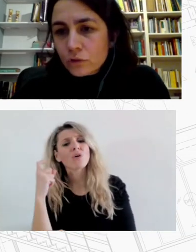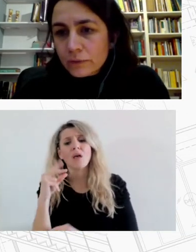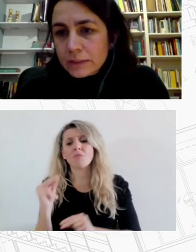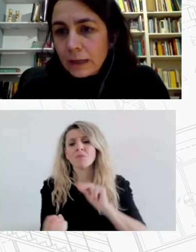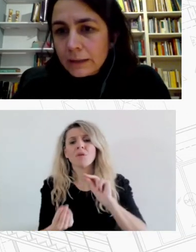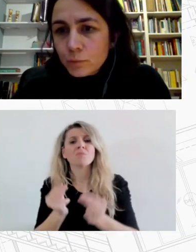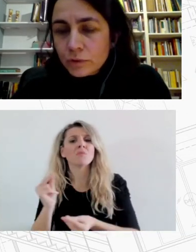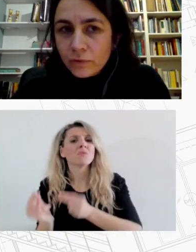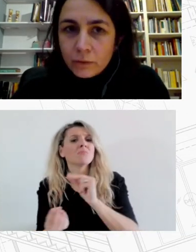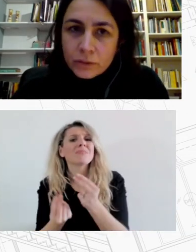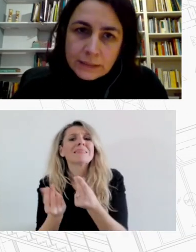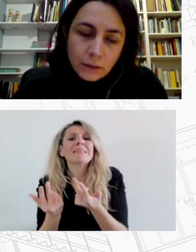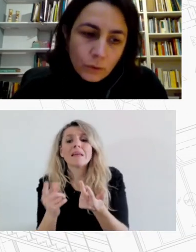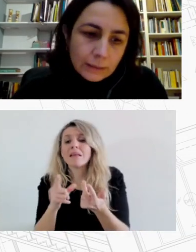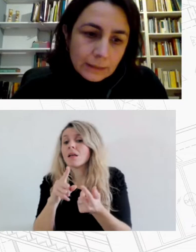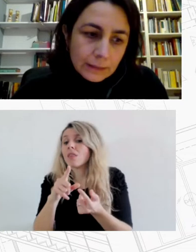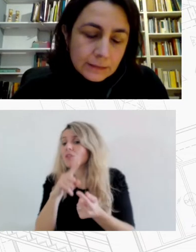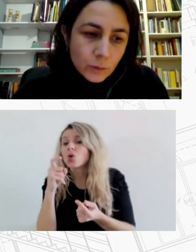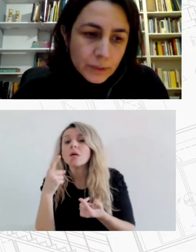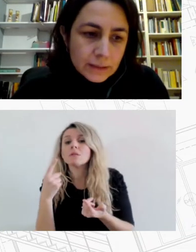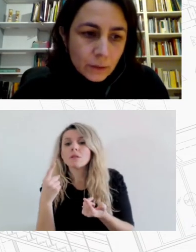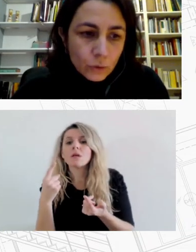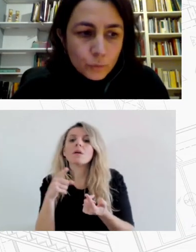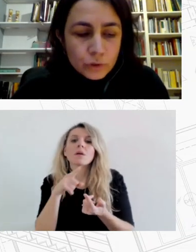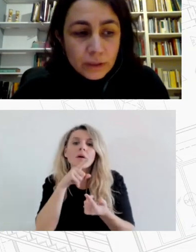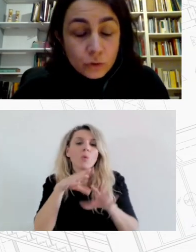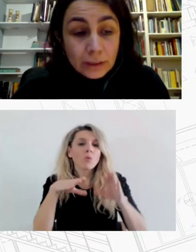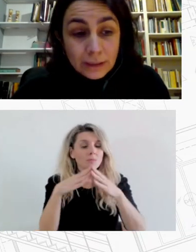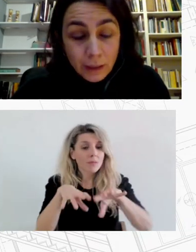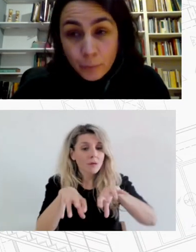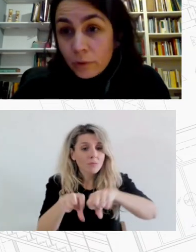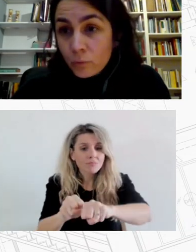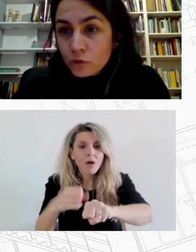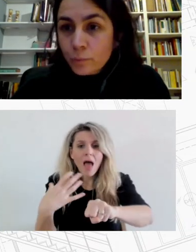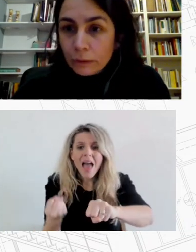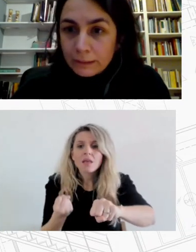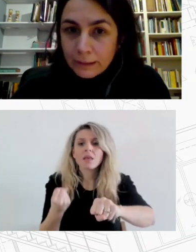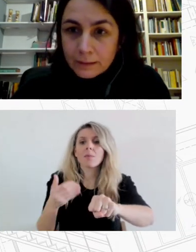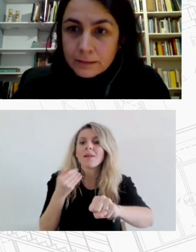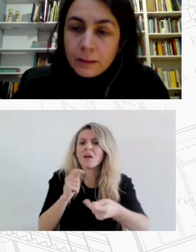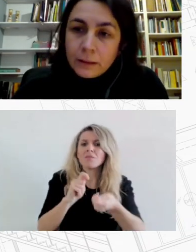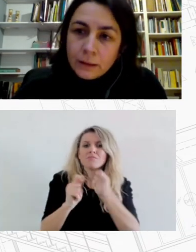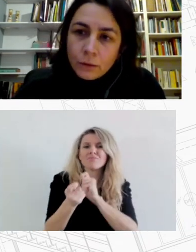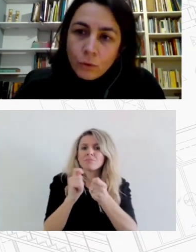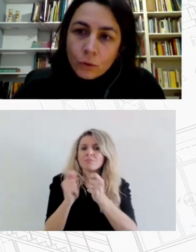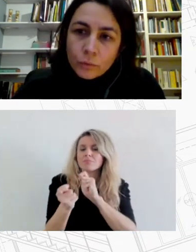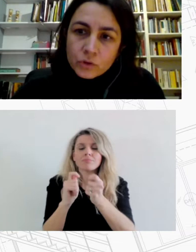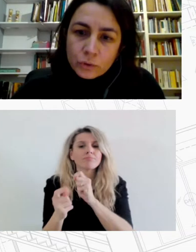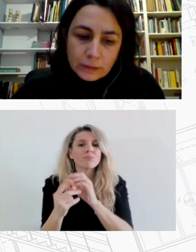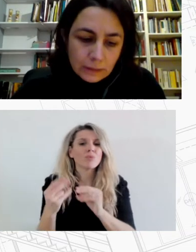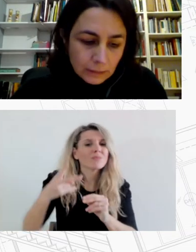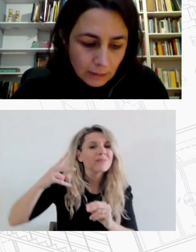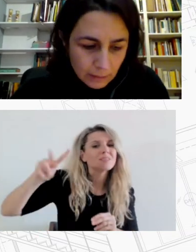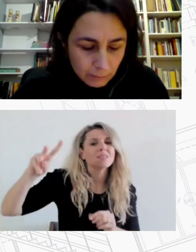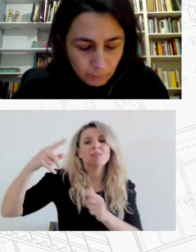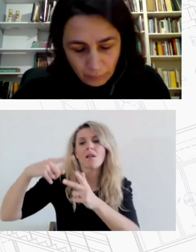ακριβώς αυτές οι αλλαγές που συμβαίνουν στην αγορά κατοικίες και οι οποίες δυστυχώς υποστηρίζονται και από δημόσιες πολιτικές και εδώ νομίζω